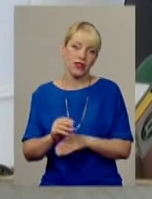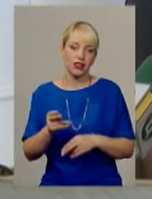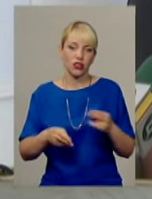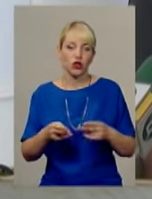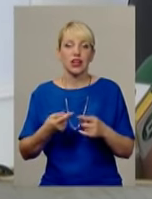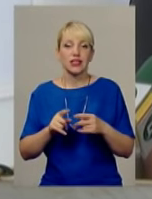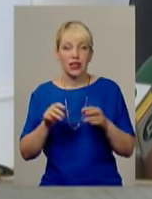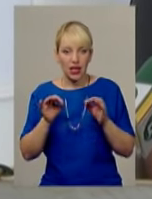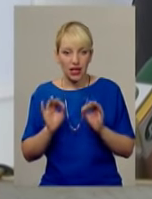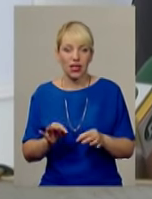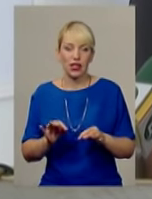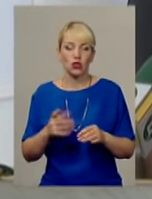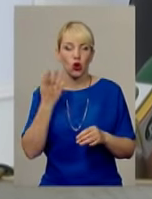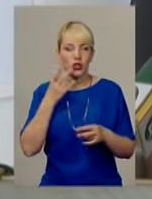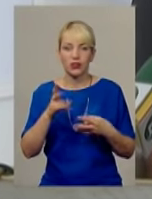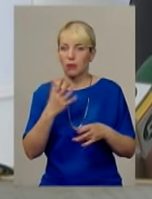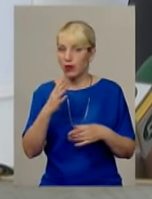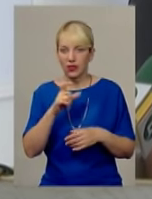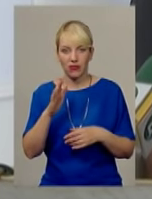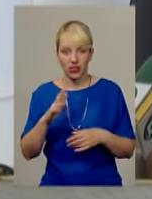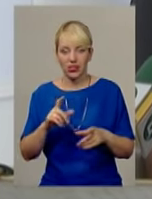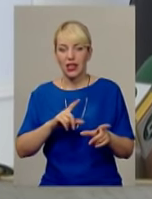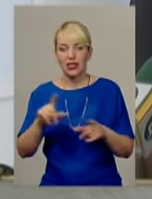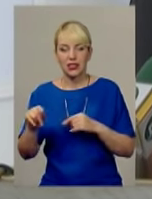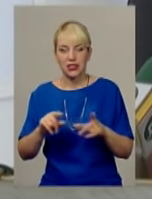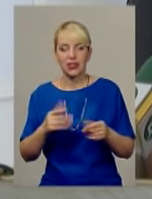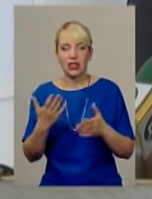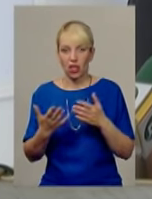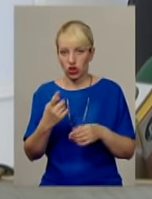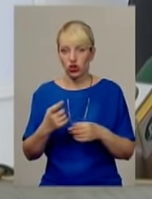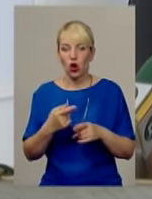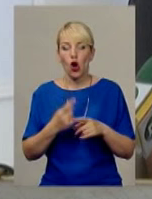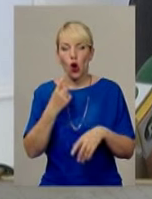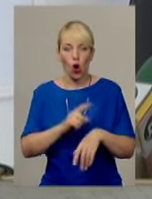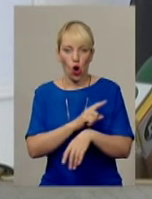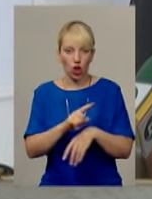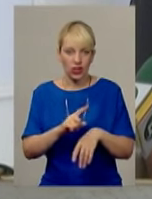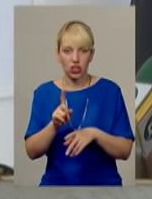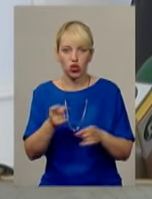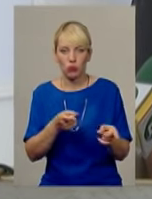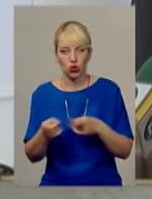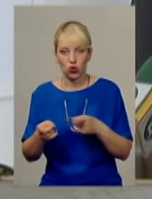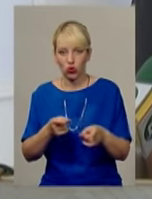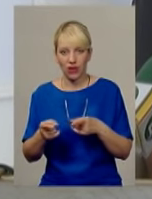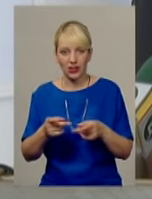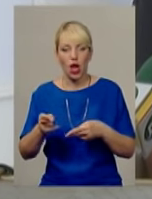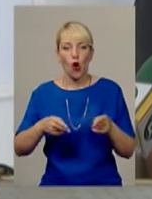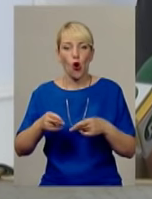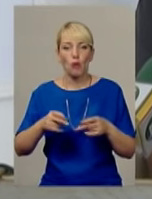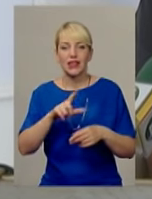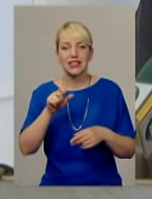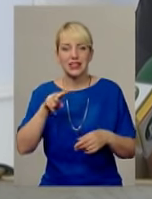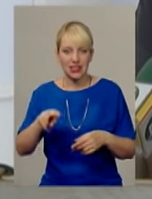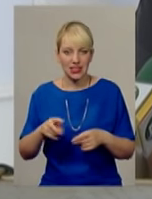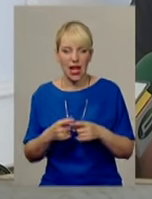не треба 5 хвилин їздити? Але якщо дійсно година йде для підготовки хворого, а 5 хвилин йде швидка допомога їде, то в чому